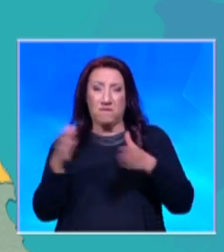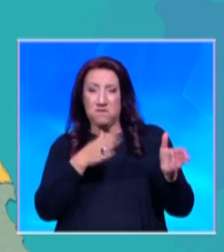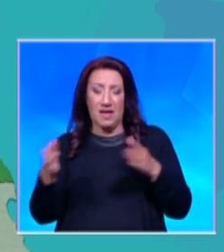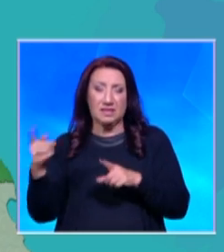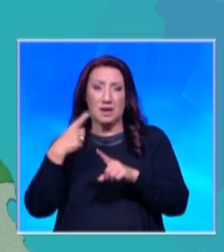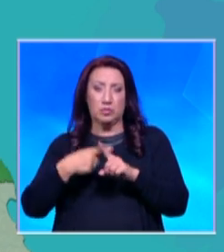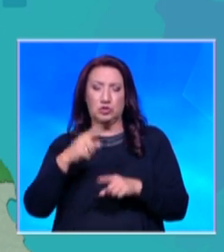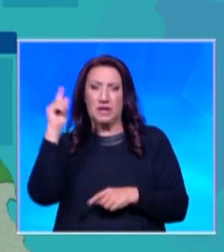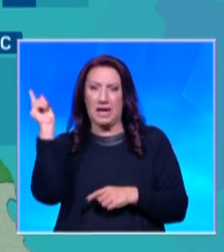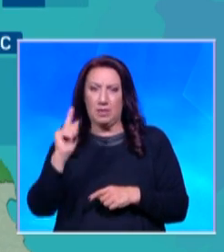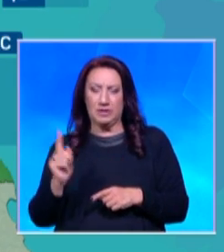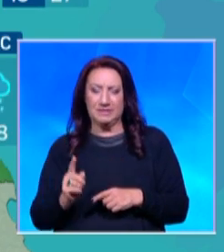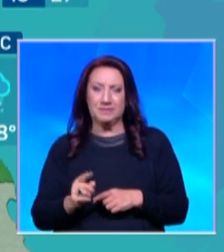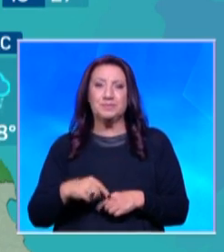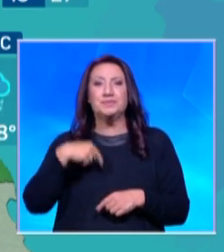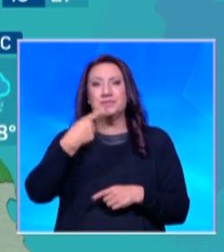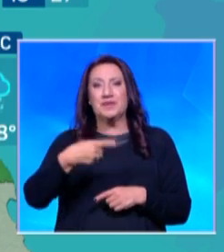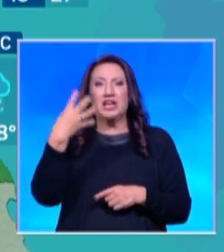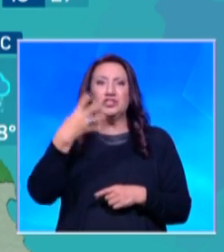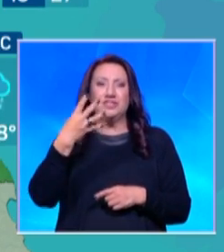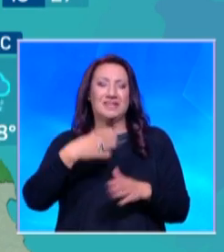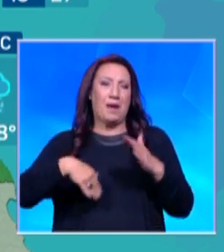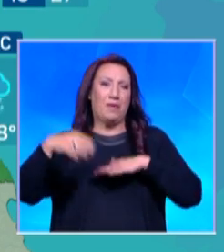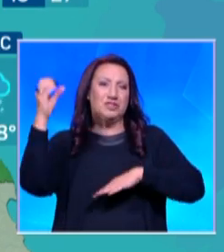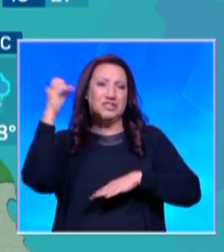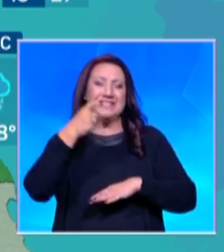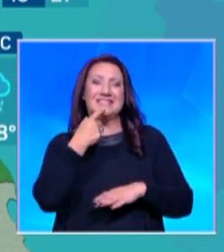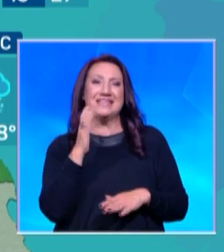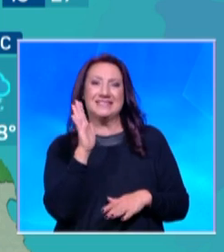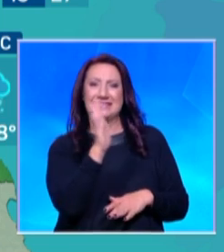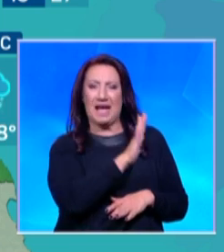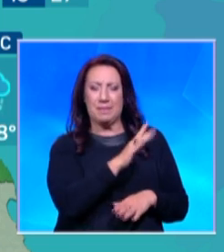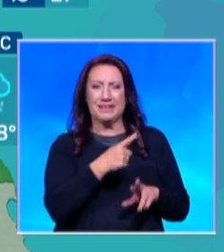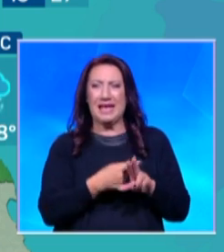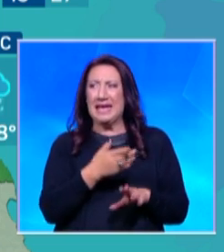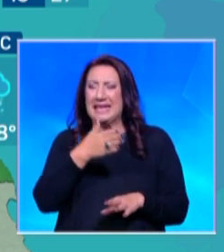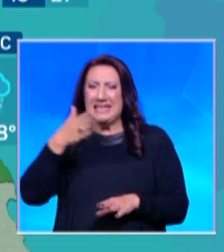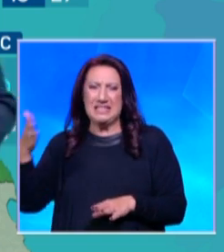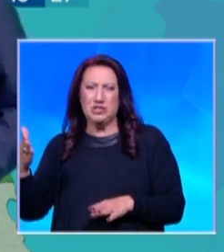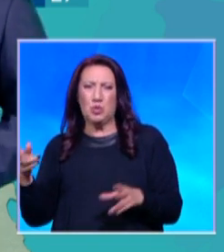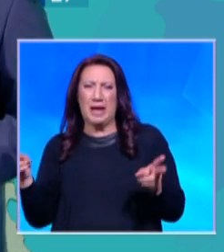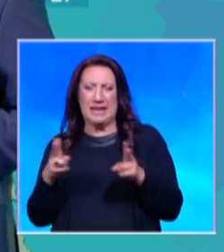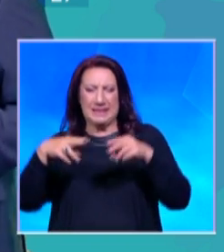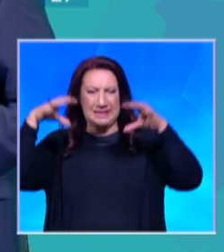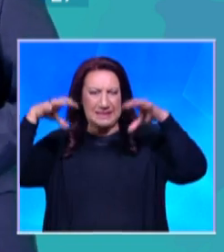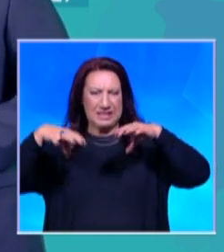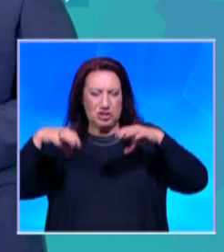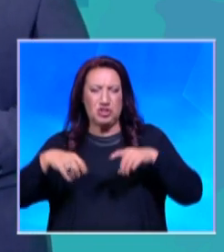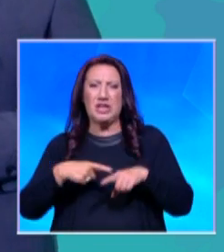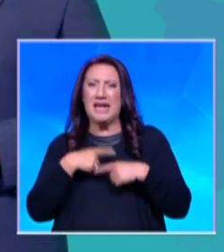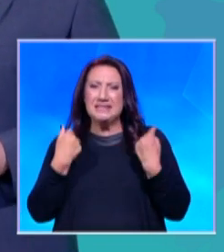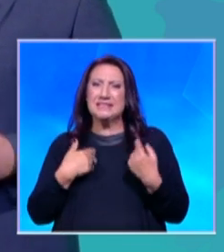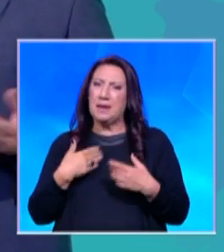В четвъртък повече слънчеви часове престоят над западните области. В източна България краткотрайни валежи с грамотевици и риск от градушки.